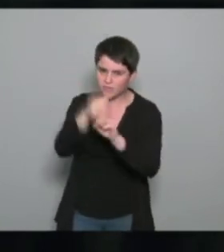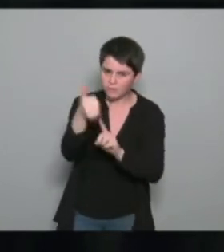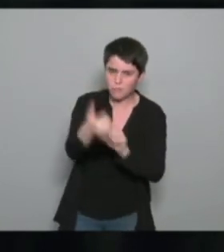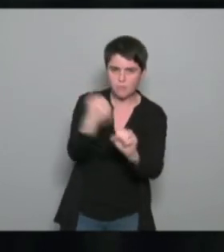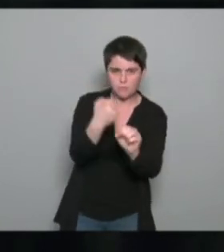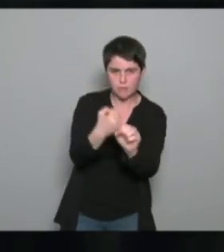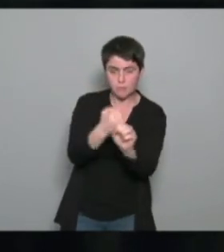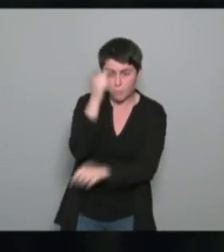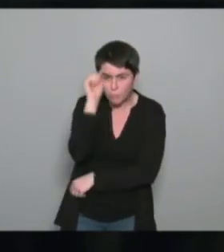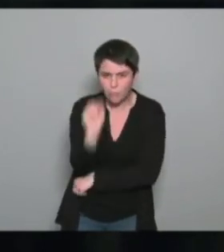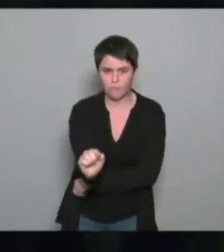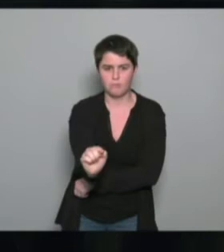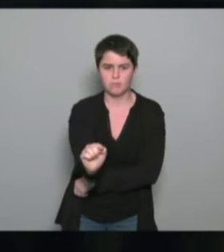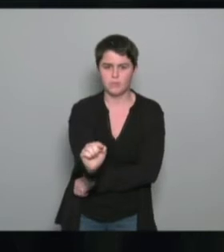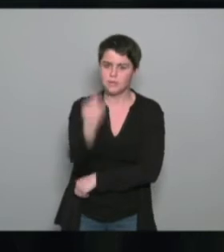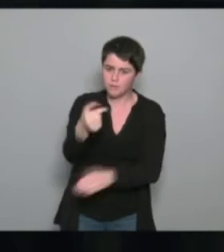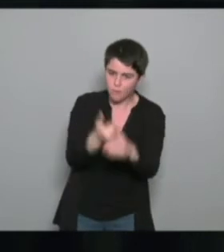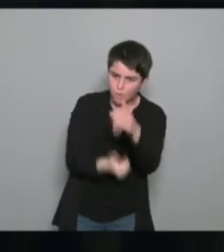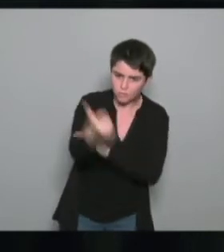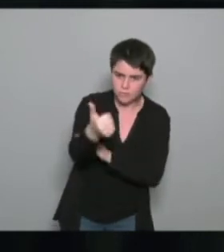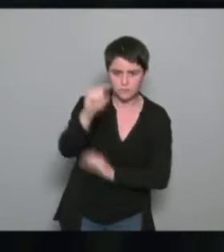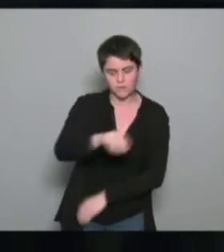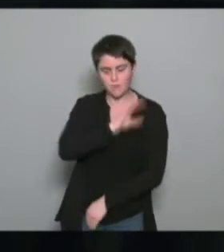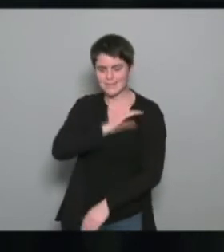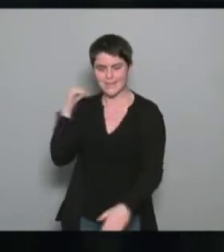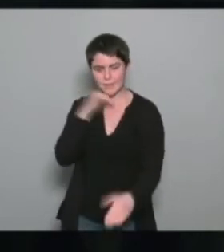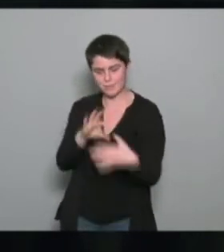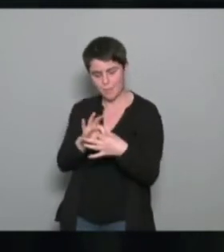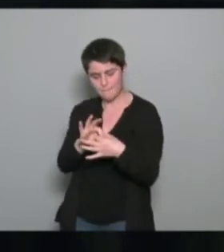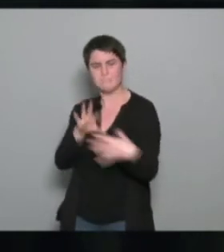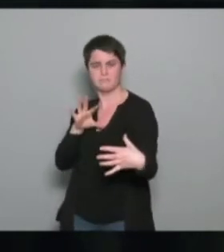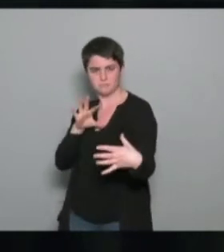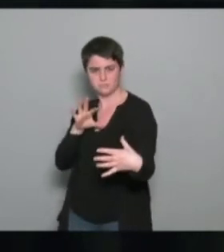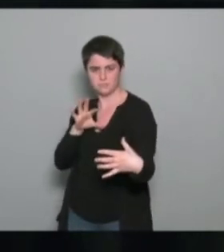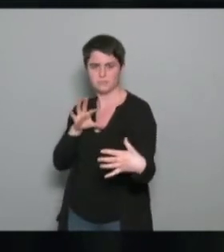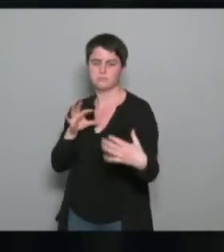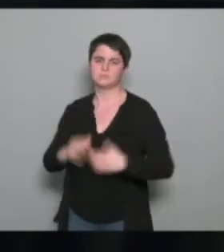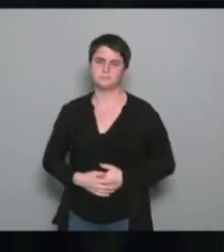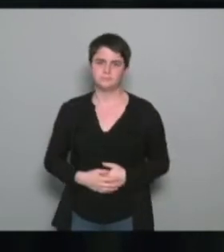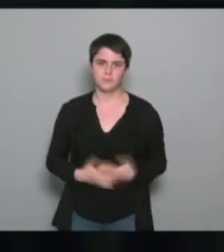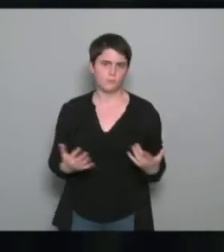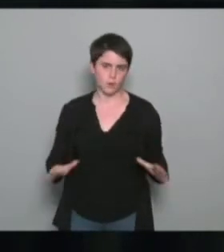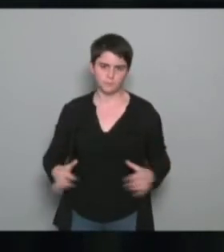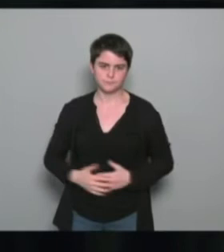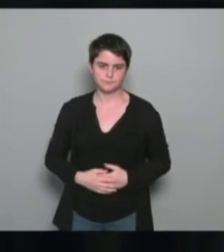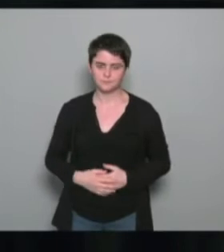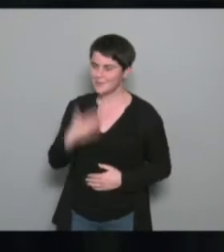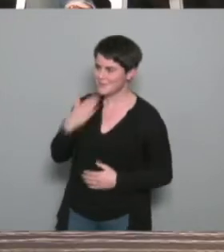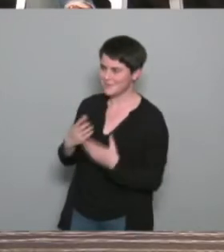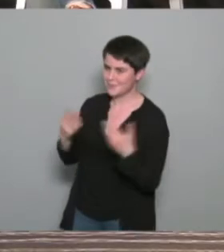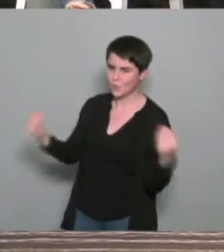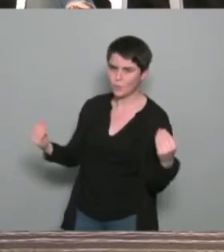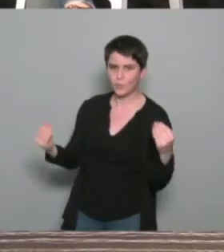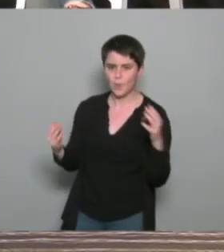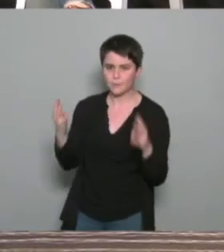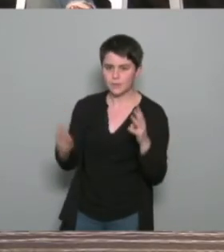cette autonomie. Il faut très vite qu'ils réussissent à se détacher justement de ça. Merci beaucoup. On va